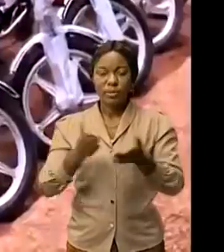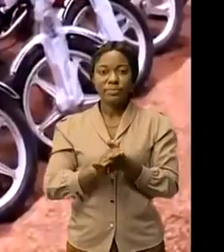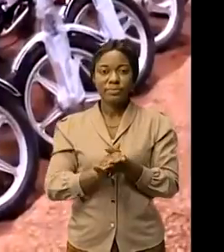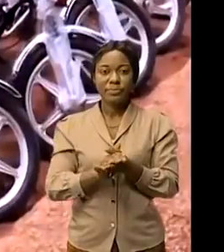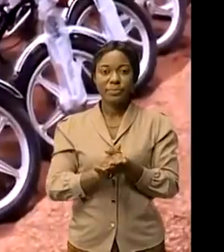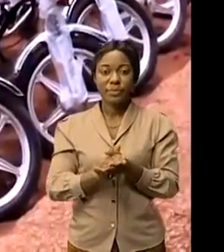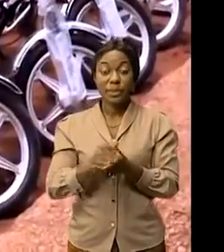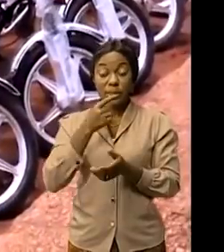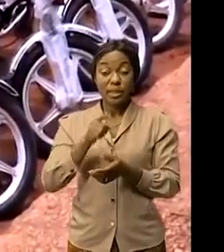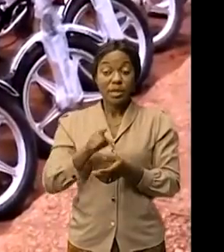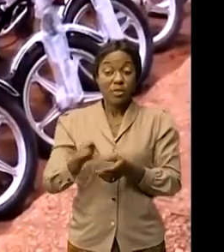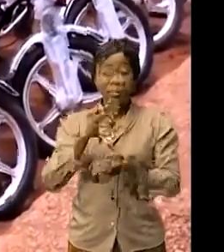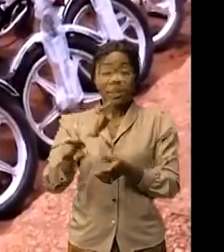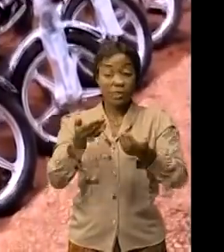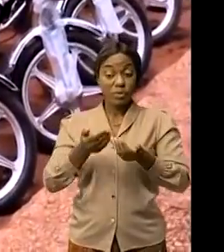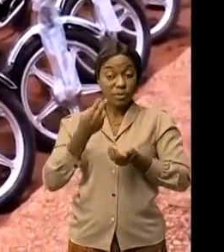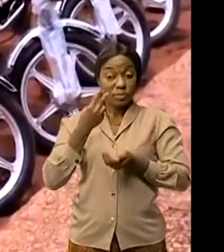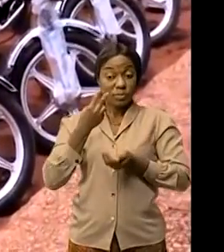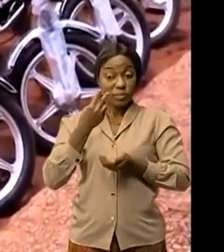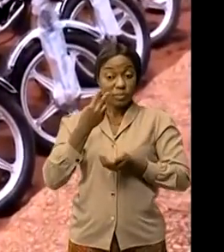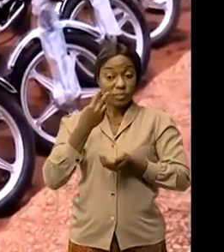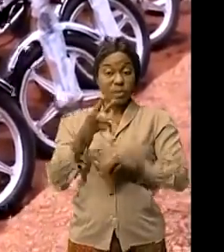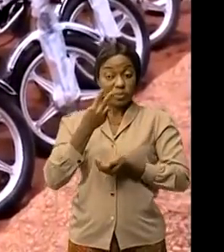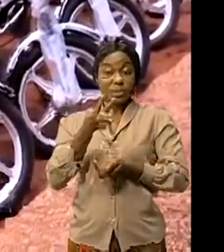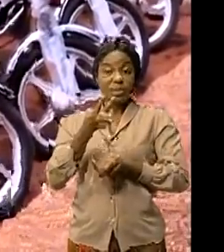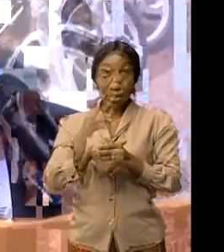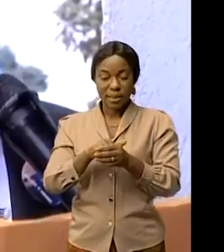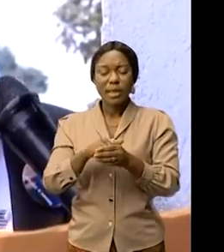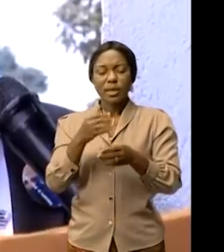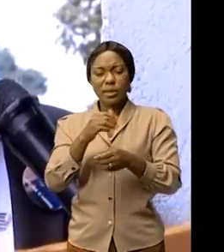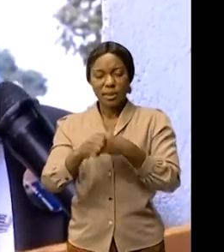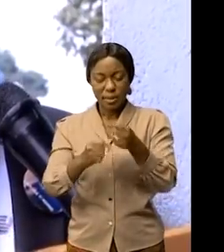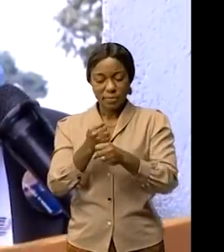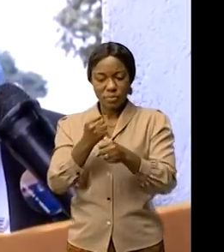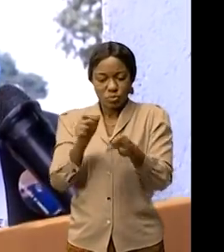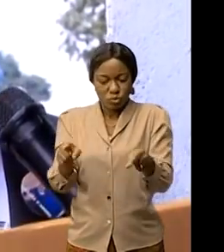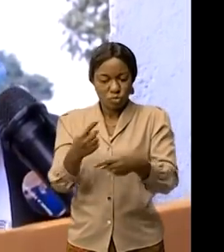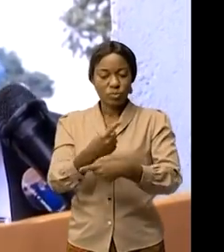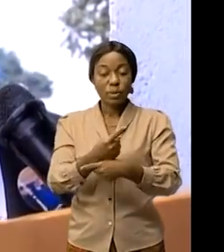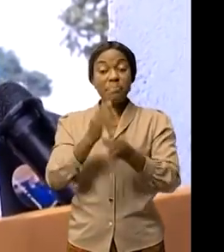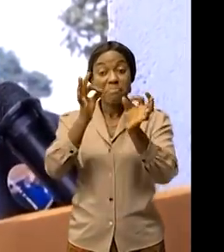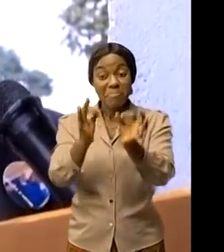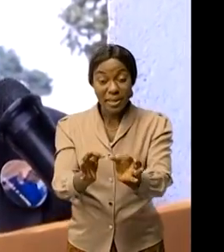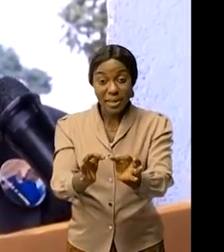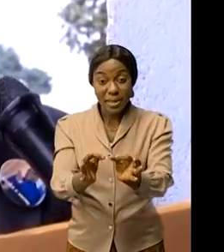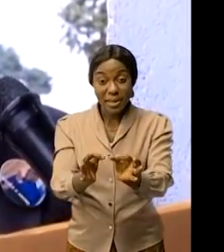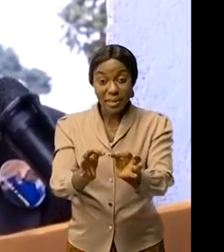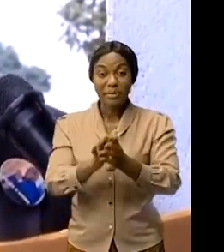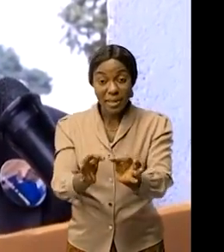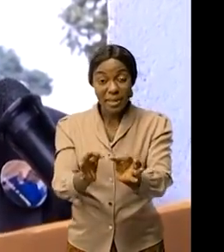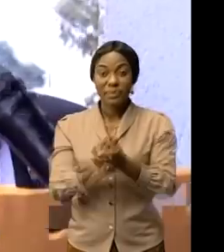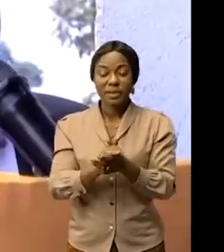votre volonté manifeste d'appui à la régie à ces jours toutefois je